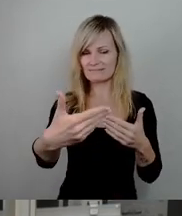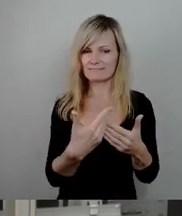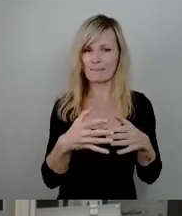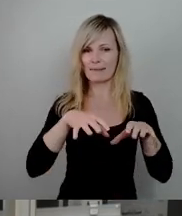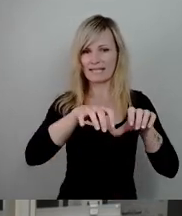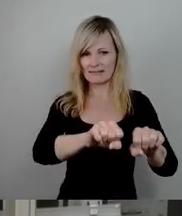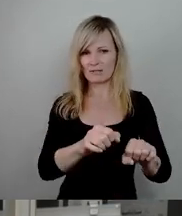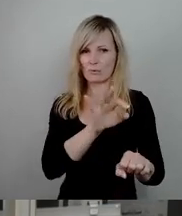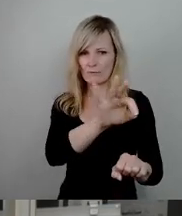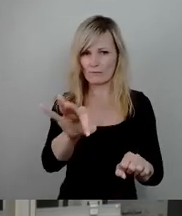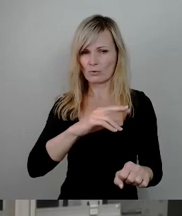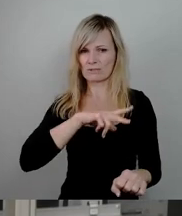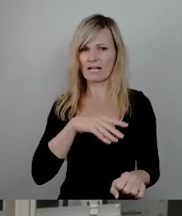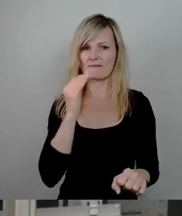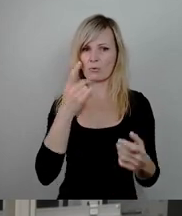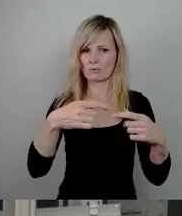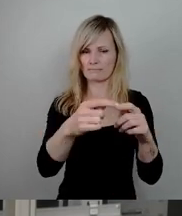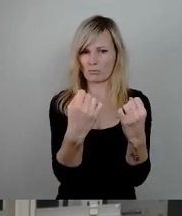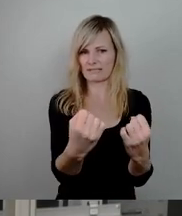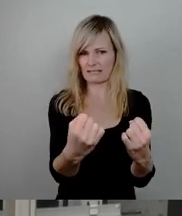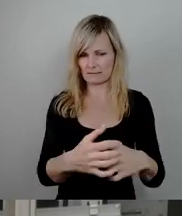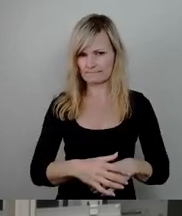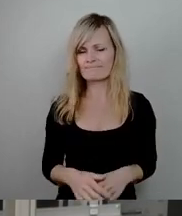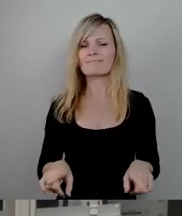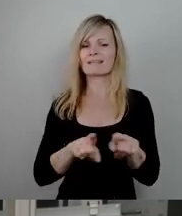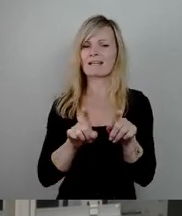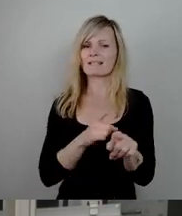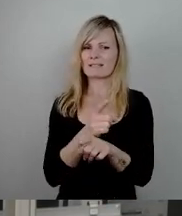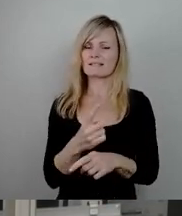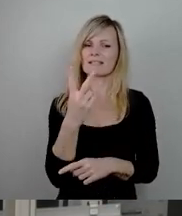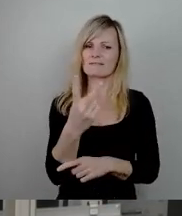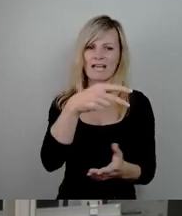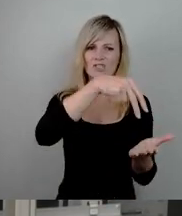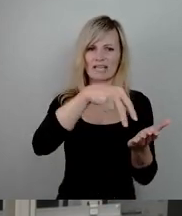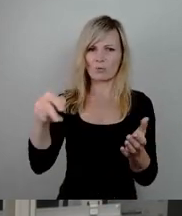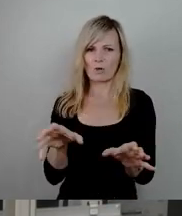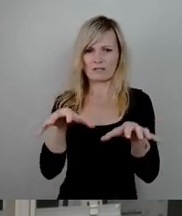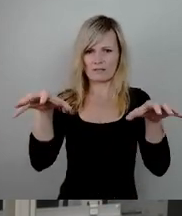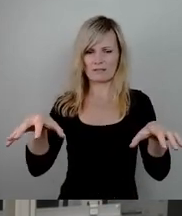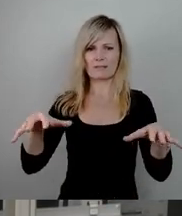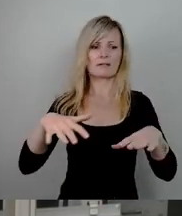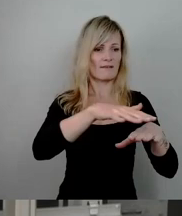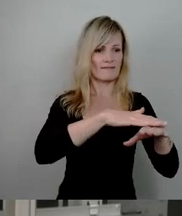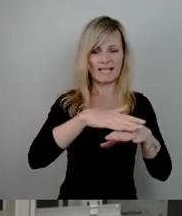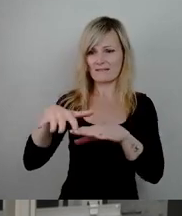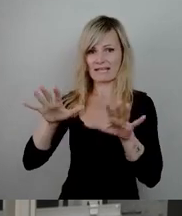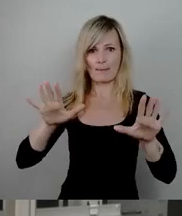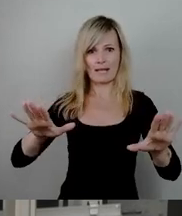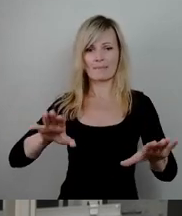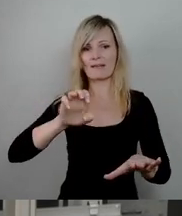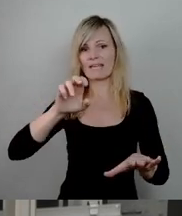an zwei großen Standorten Flächen erhalten, wo die WED mal bauen könnte. Die WED, ein groß